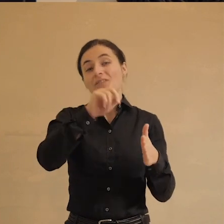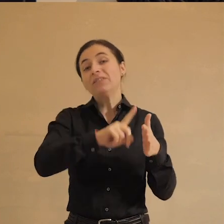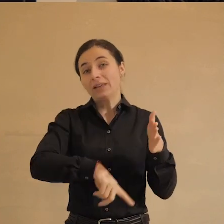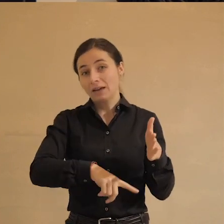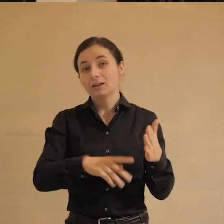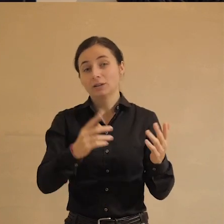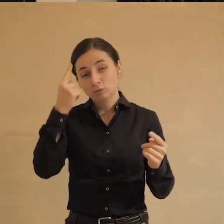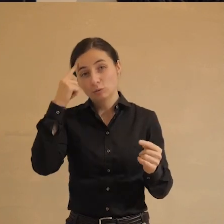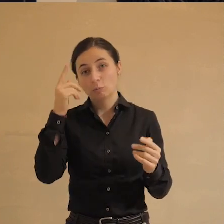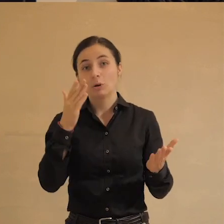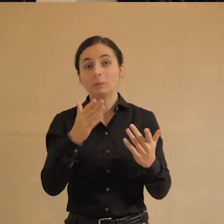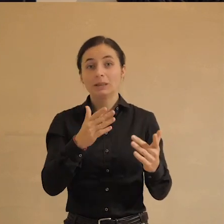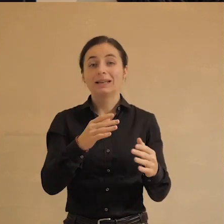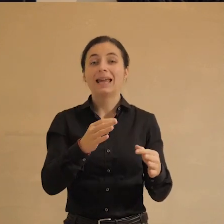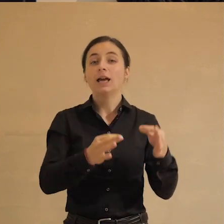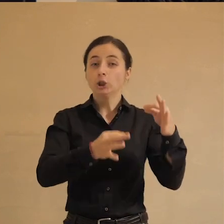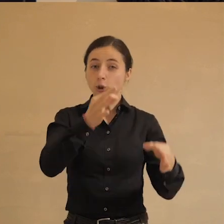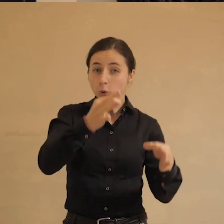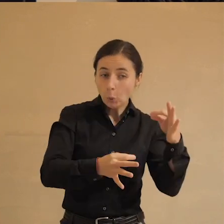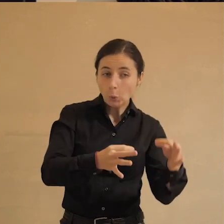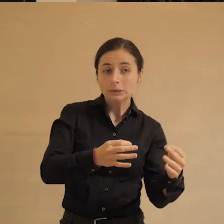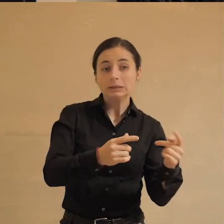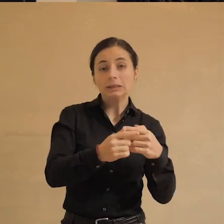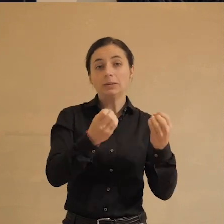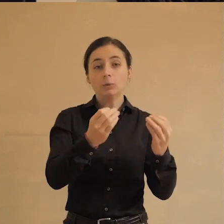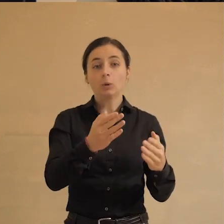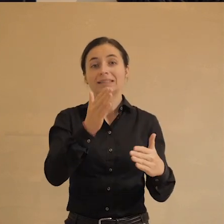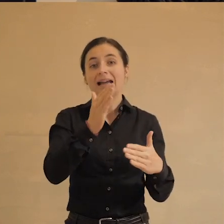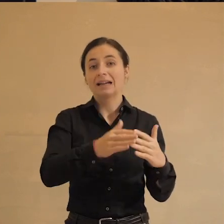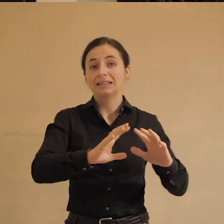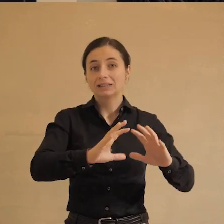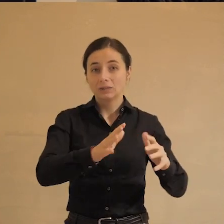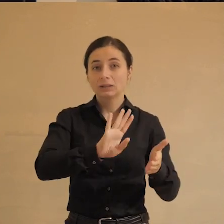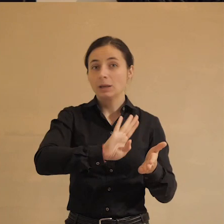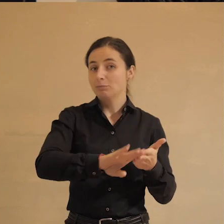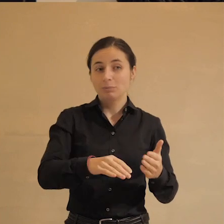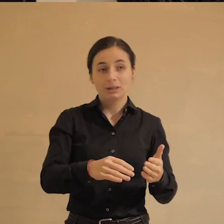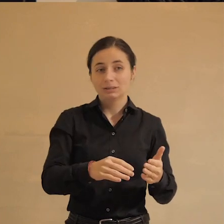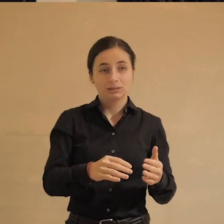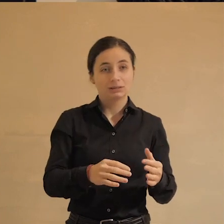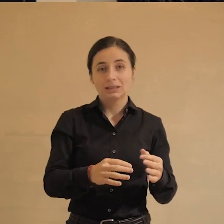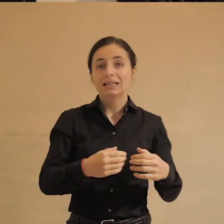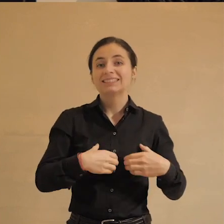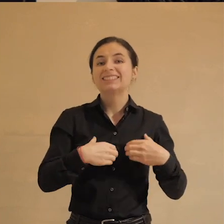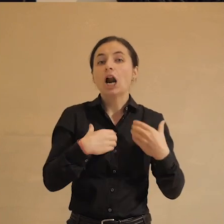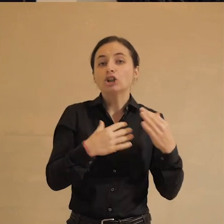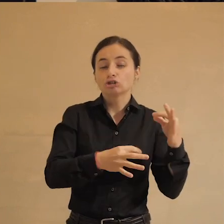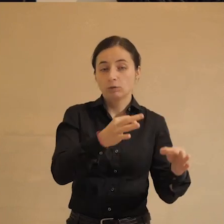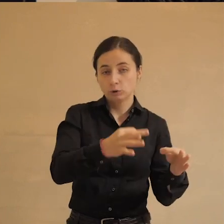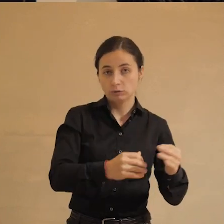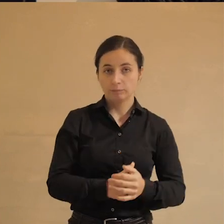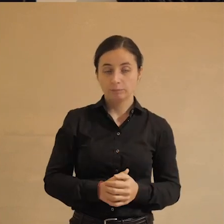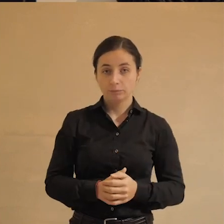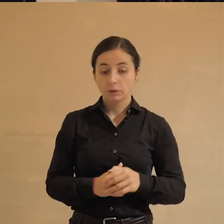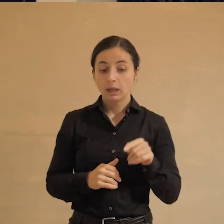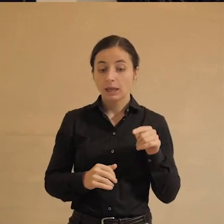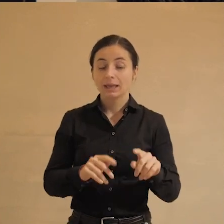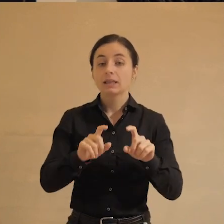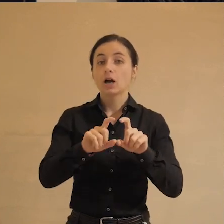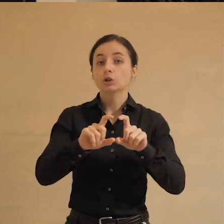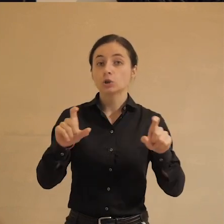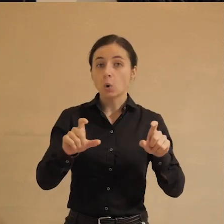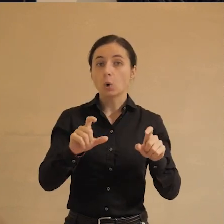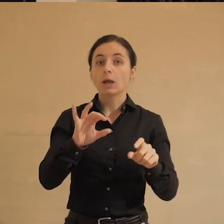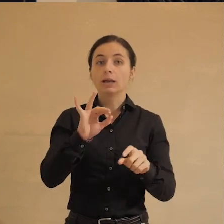ориентации, дальше или страшный суд, или просто конец света безо всякого страшного суда. Это, так сказать, школа,